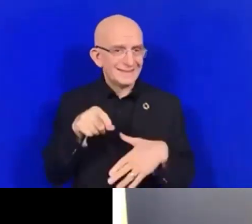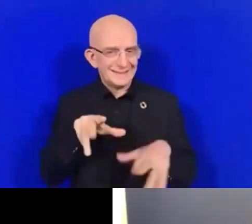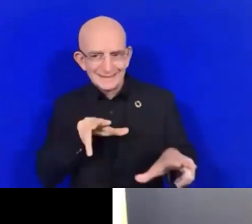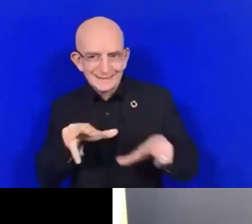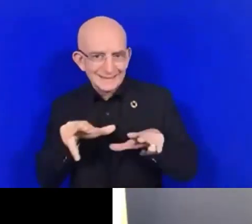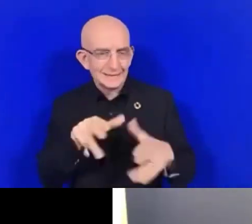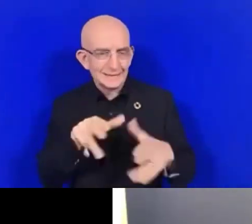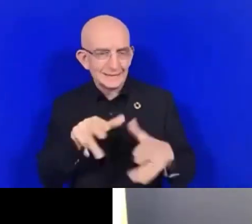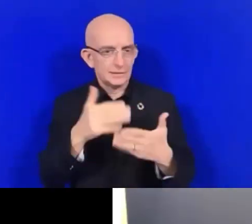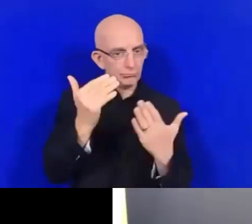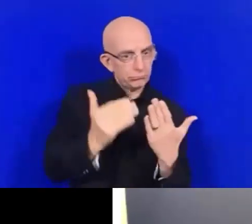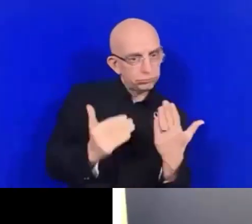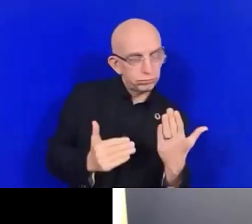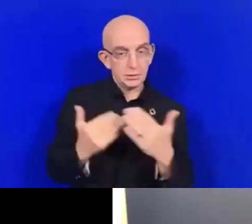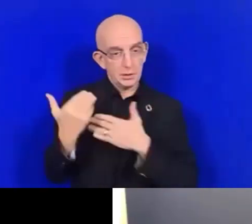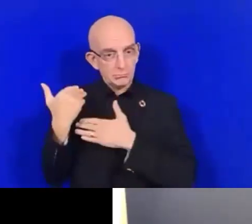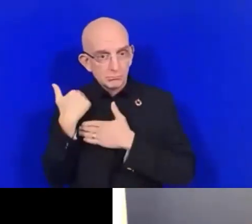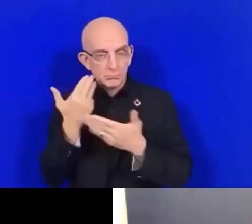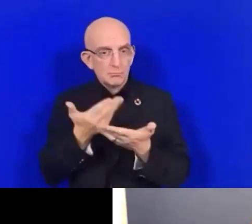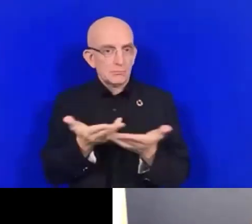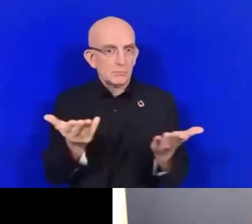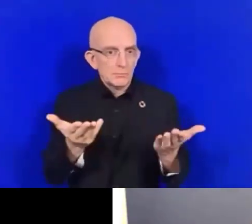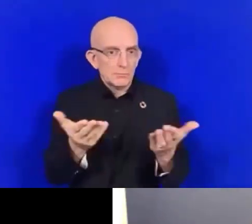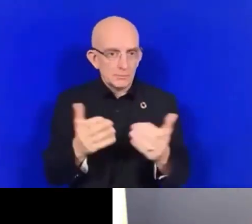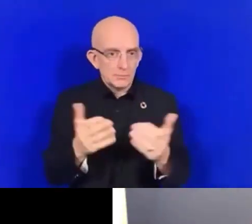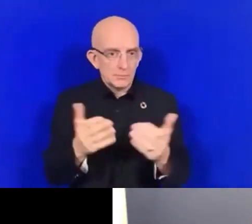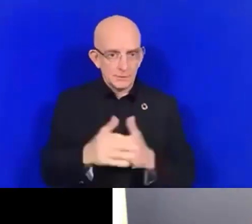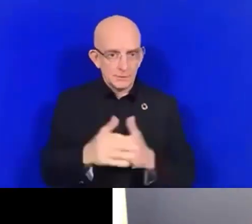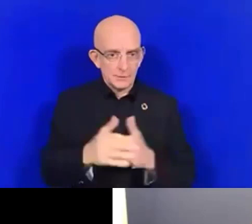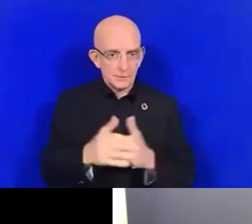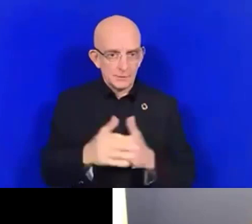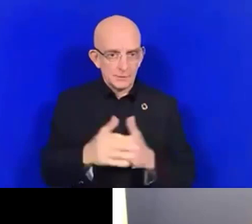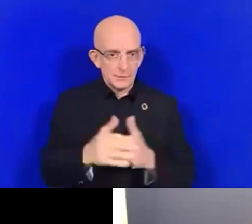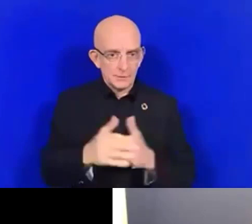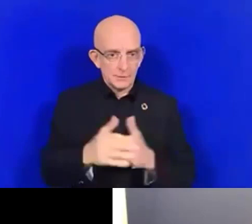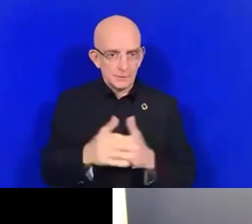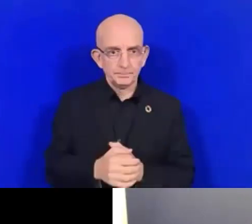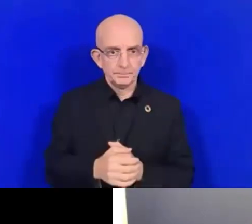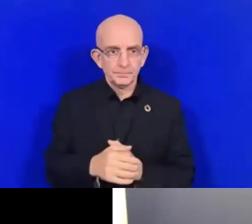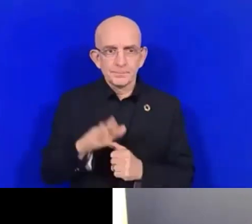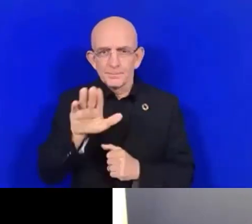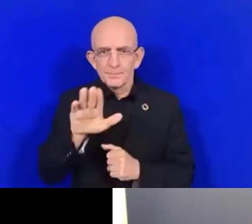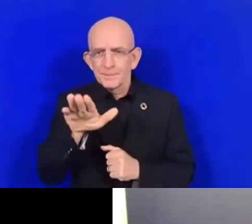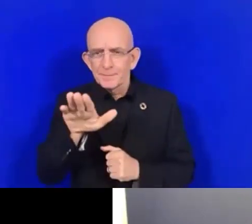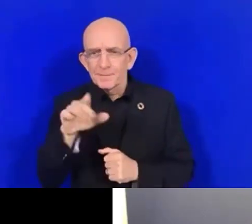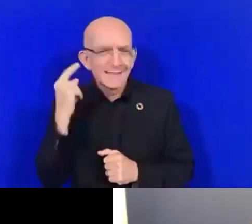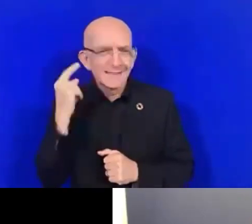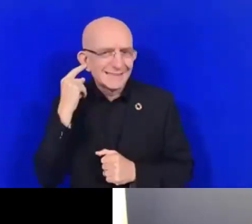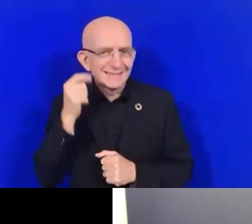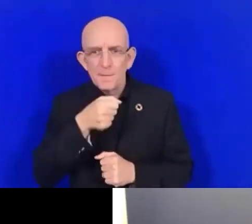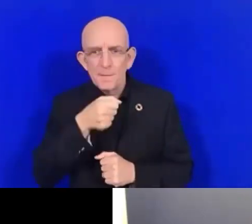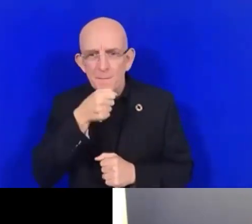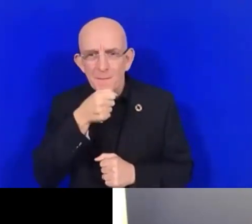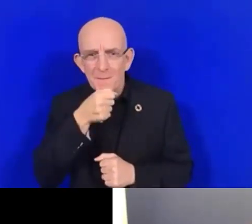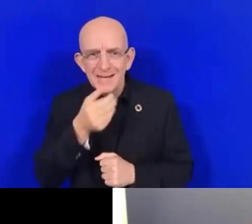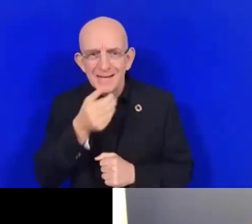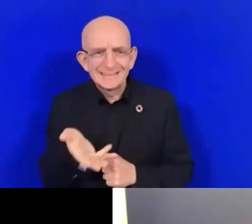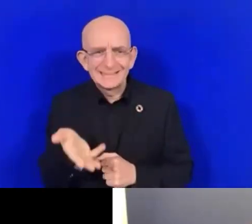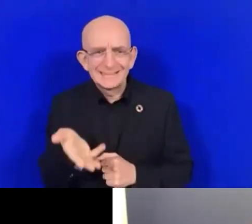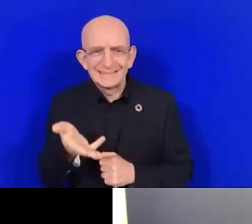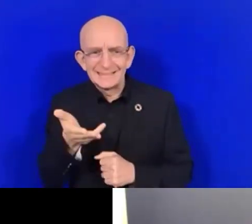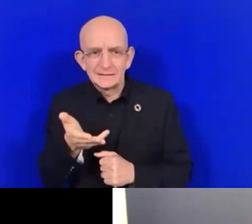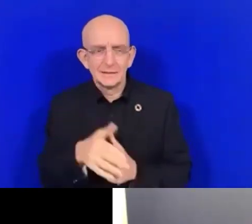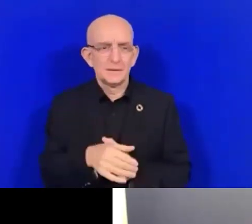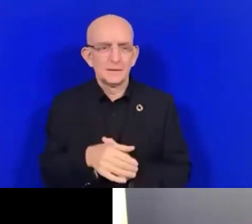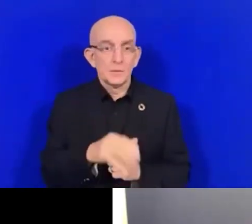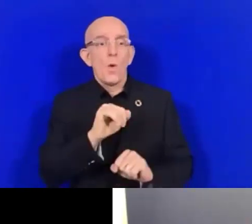Madame, s'il vous plaît, veuillez ouvrir votre micro. Désolée, désolée, je pense que je l'ai fermé accidentellement.